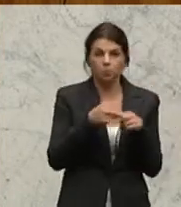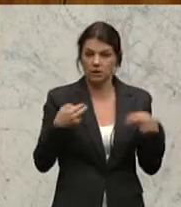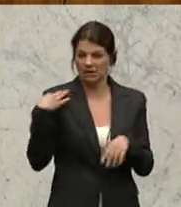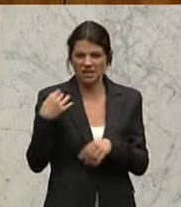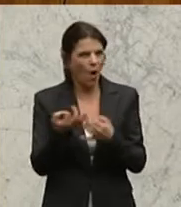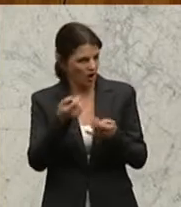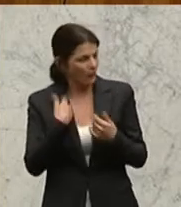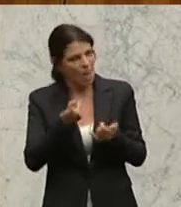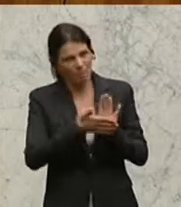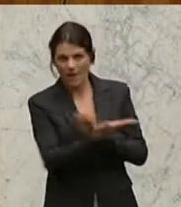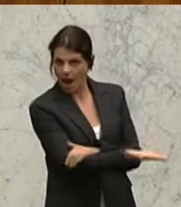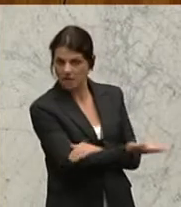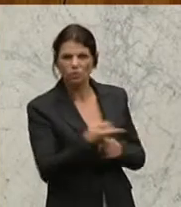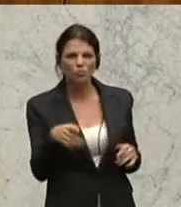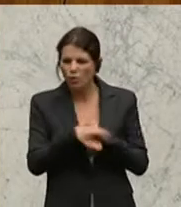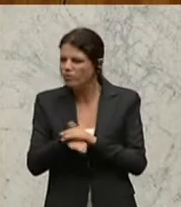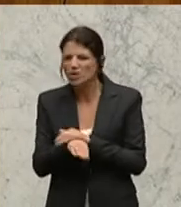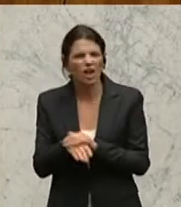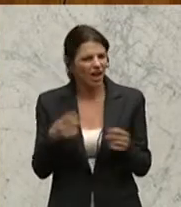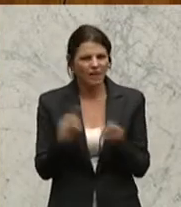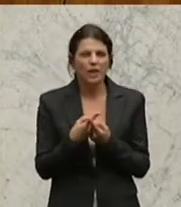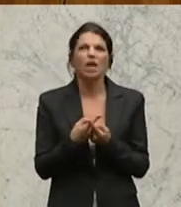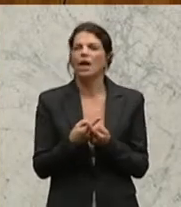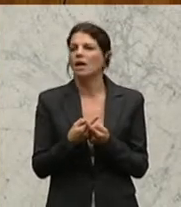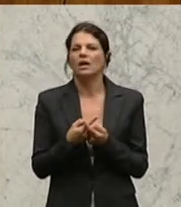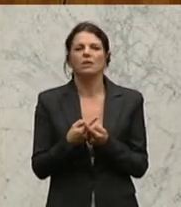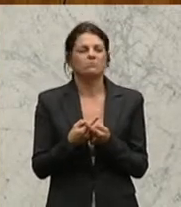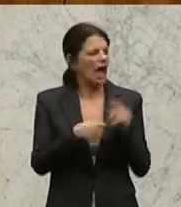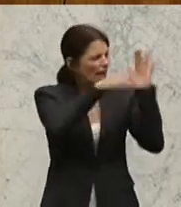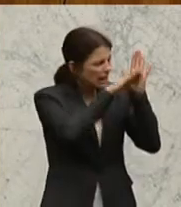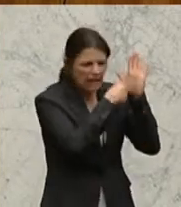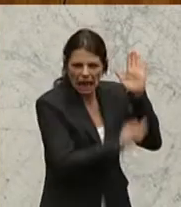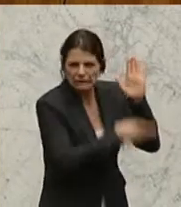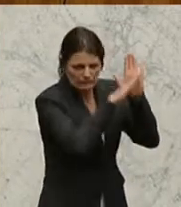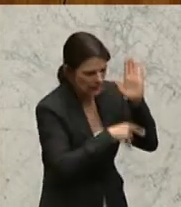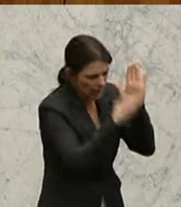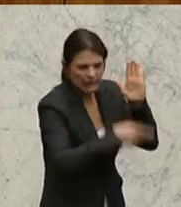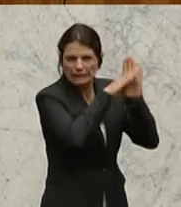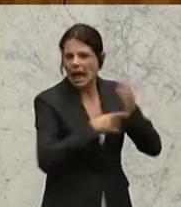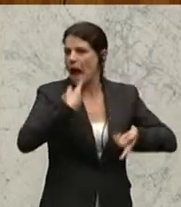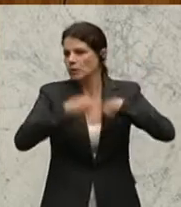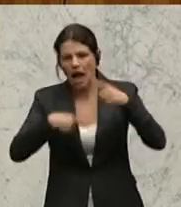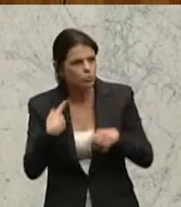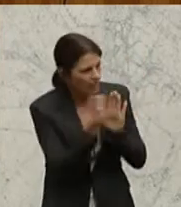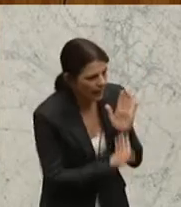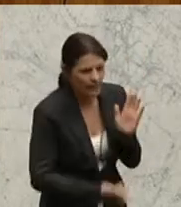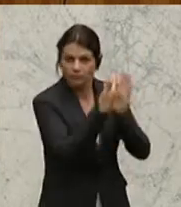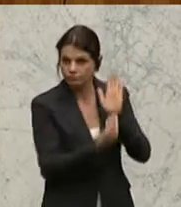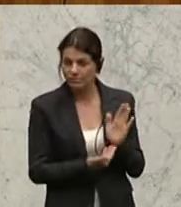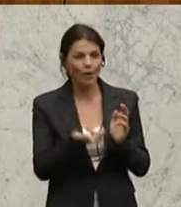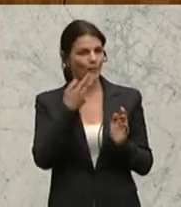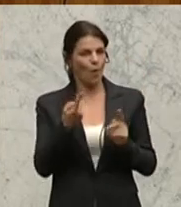hinter einer Flut von Gesetzen, hinter einer Flut von Ausreden, die Sie versuchen hier dem Hohen Haus